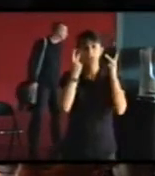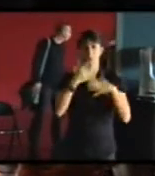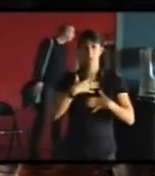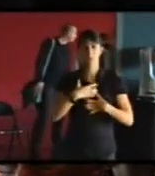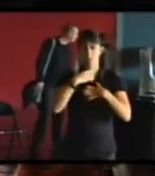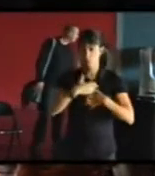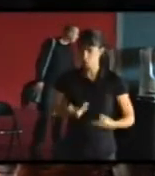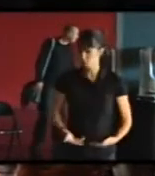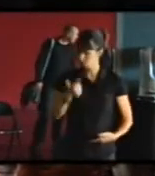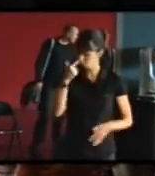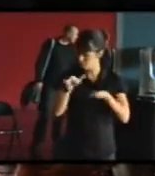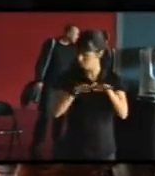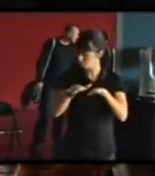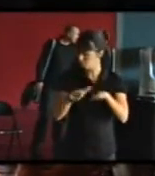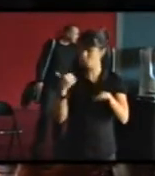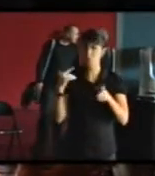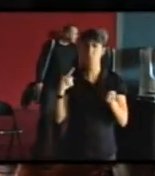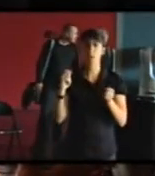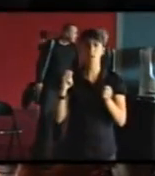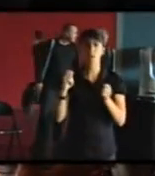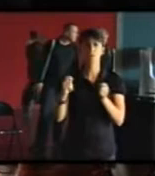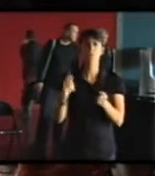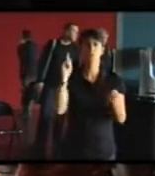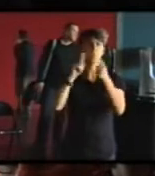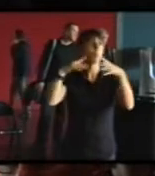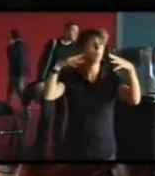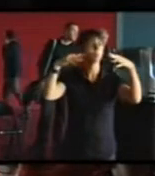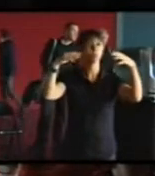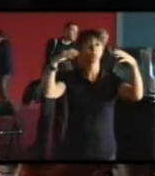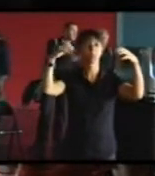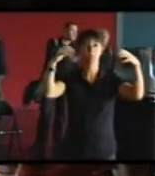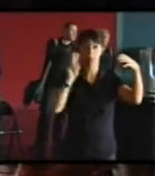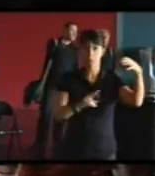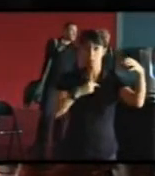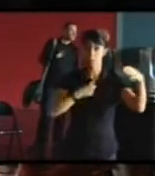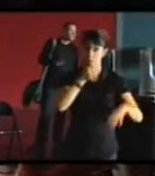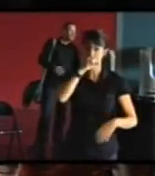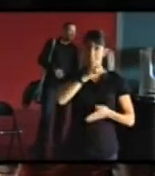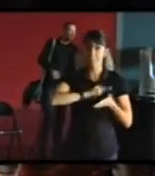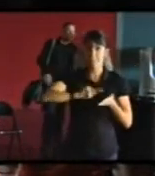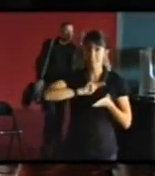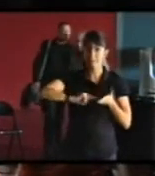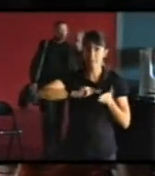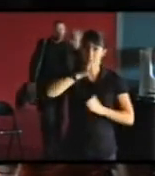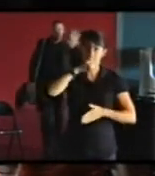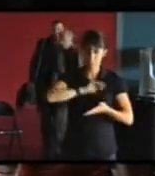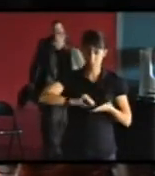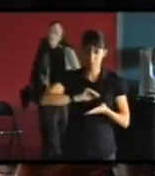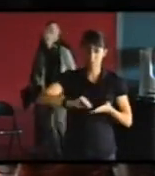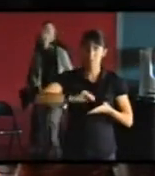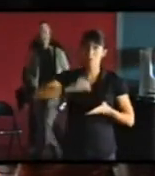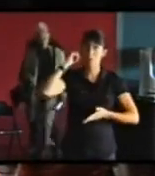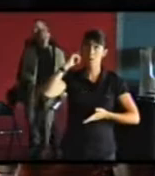fenêtres franchement moi je suis lectrice je ne me vois ni écrire ni lire dans